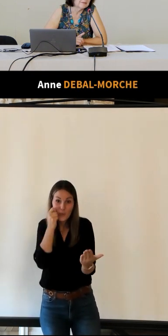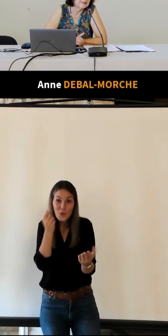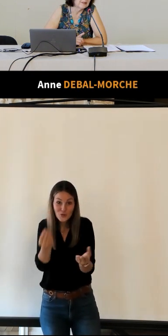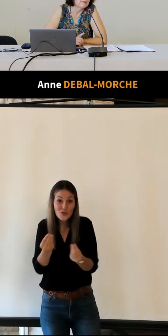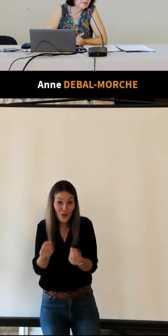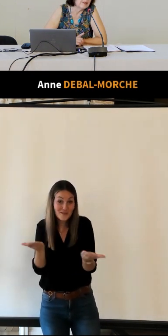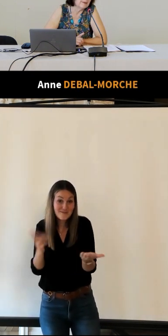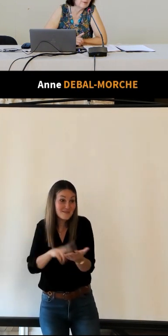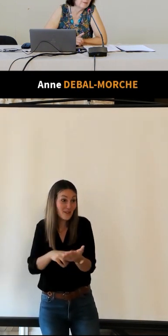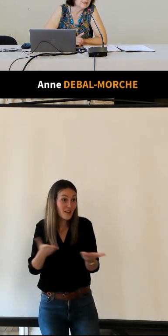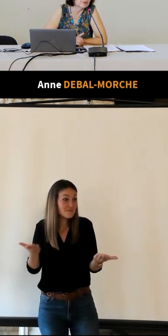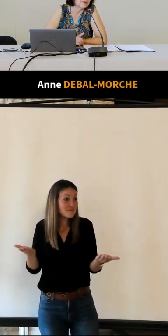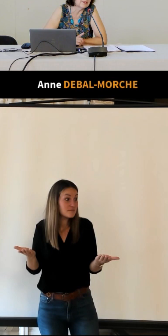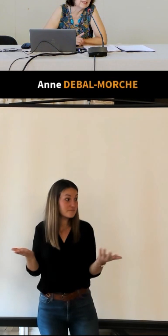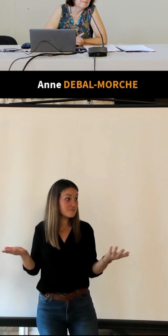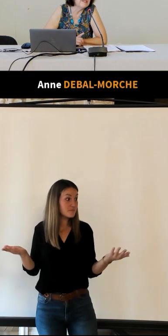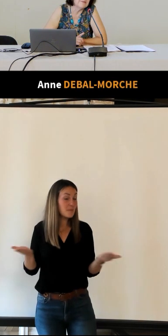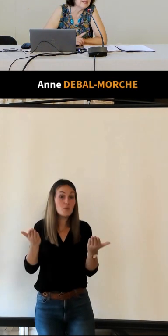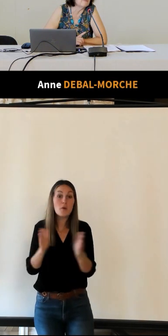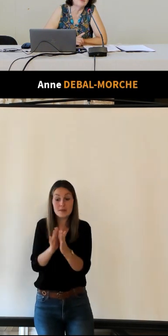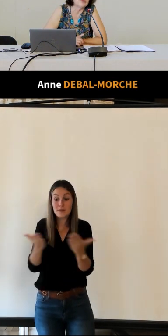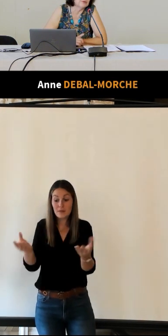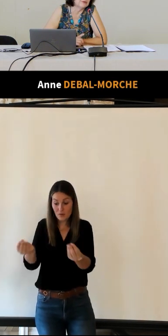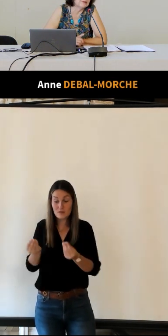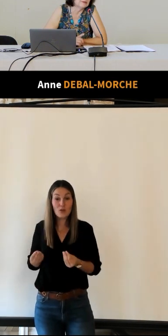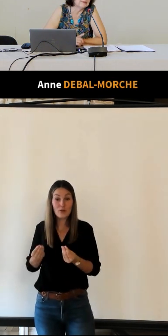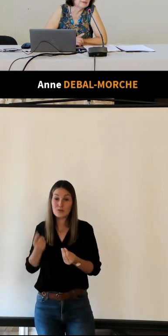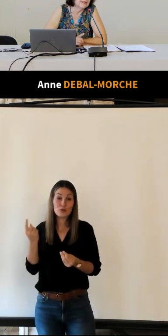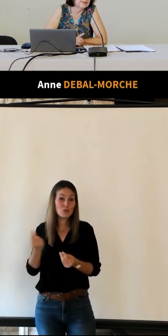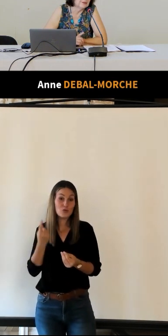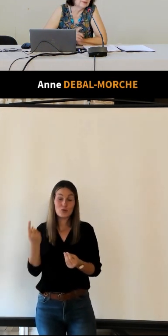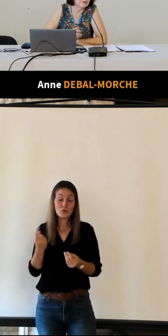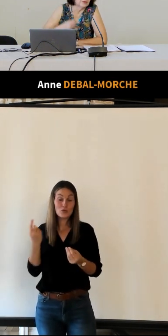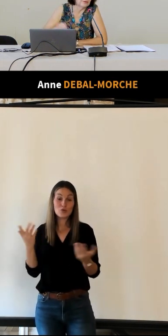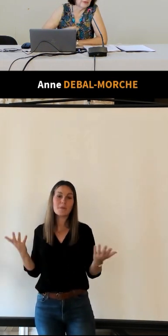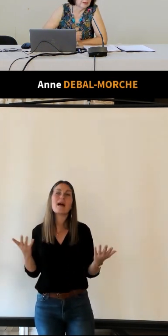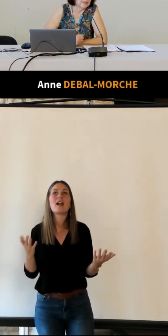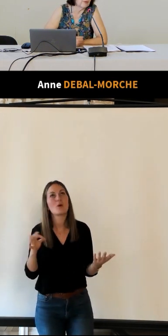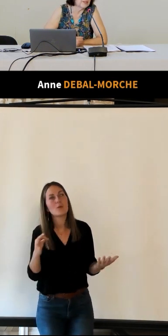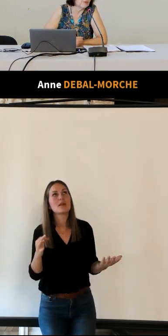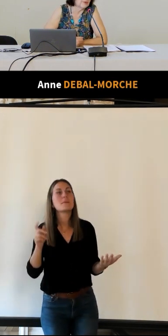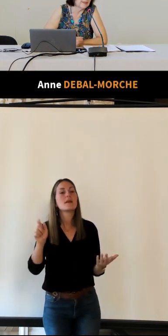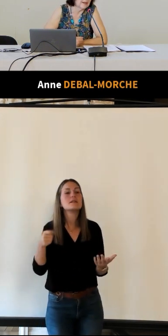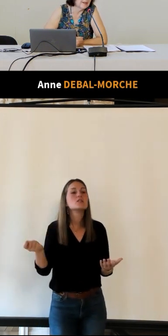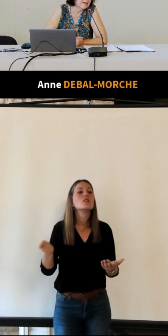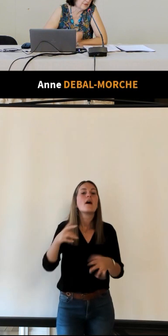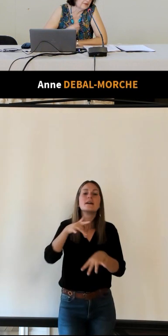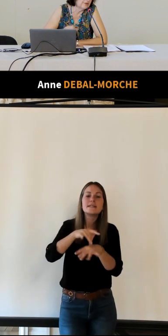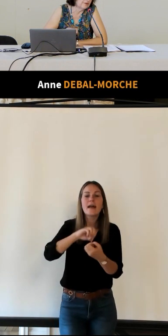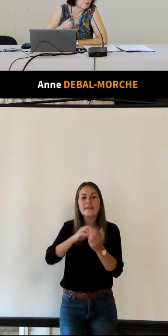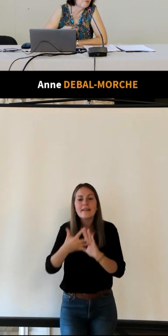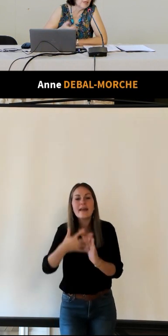c'est un peu la première chose même s'il y a beaucoup d'informations sur internet